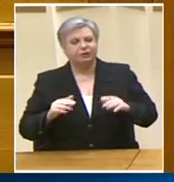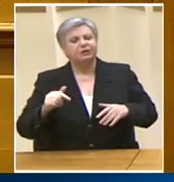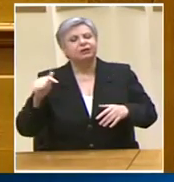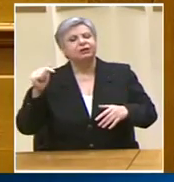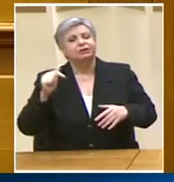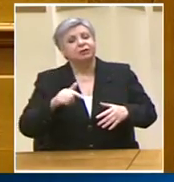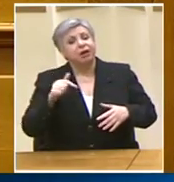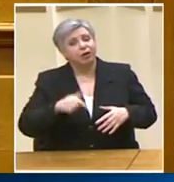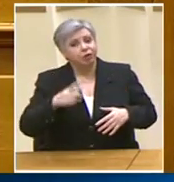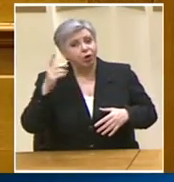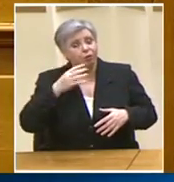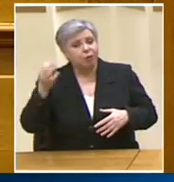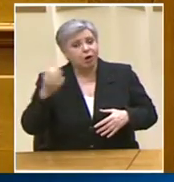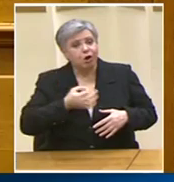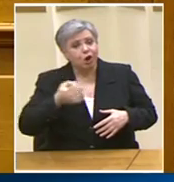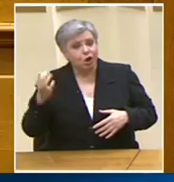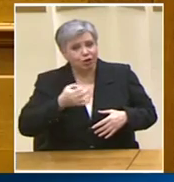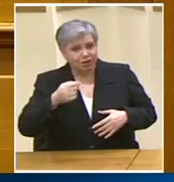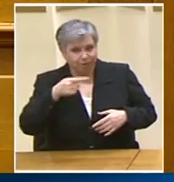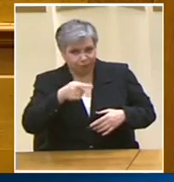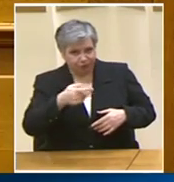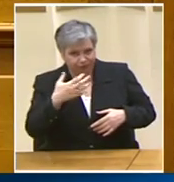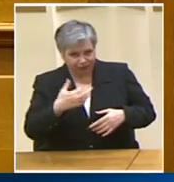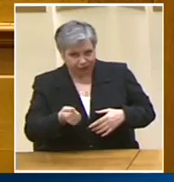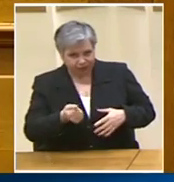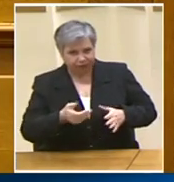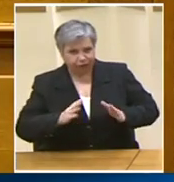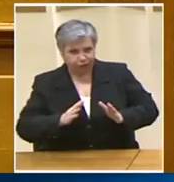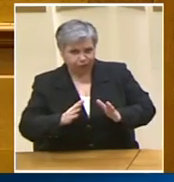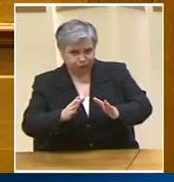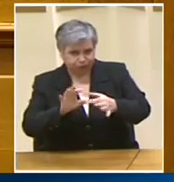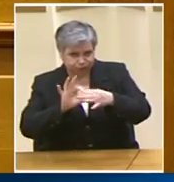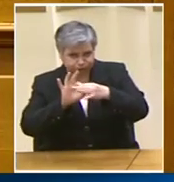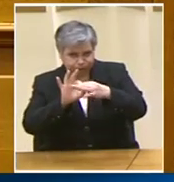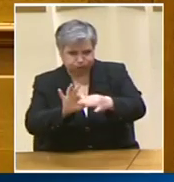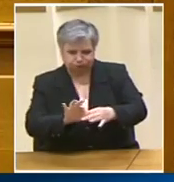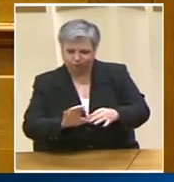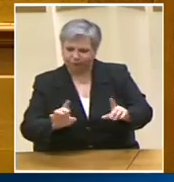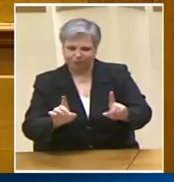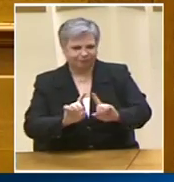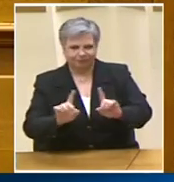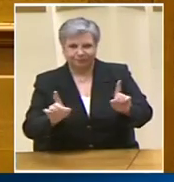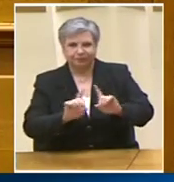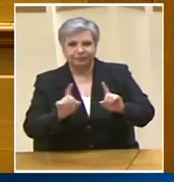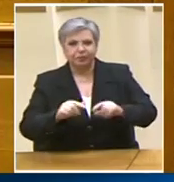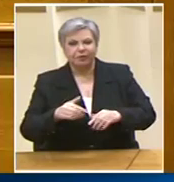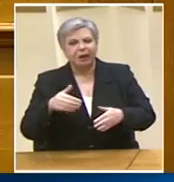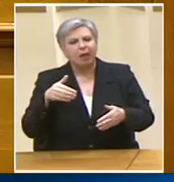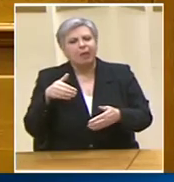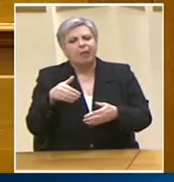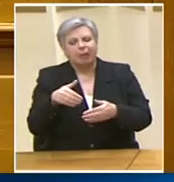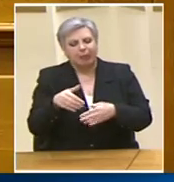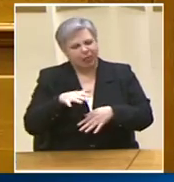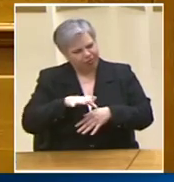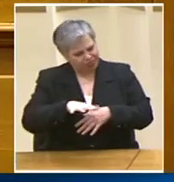με αυτές τις λογικές δεν πρόκειται να πάτε πολύ μακριά πολύ σύντομα θα διαπιστώσετε ότι αυτός ο